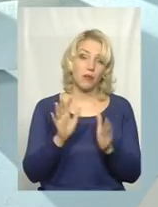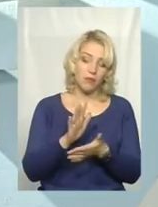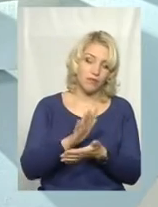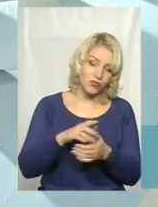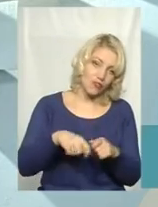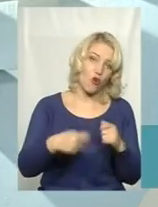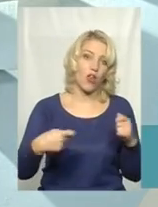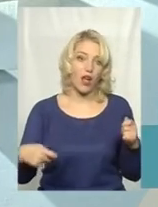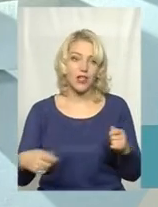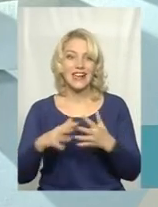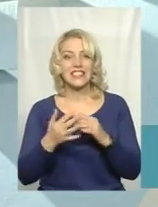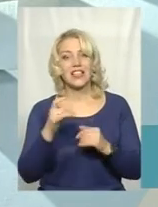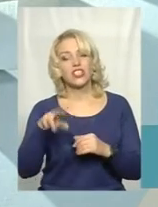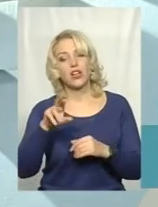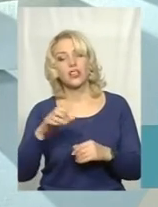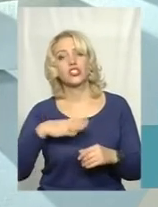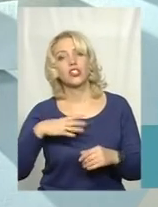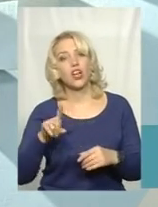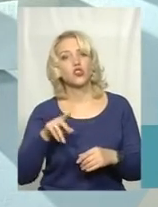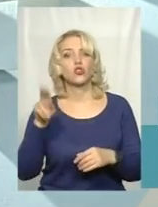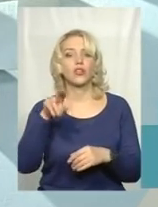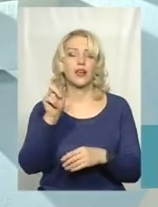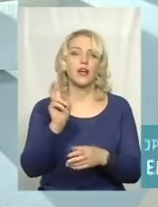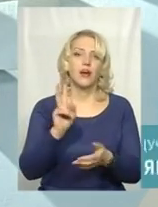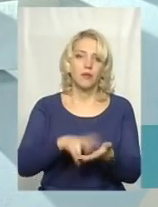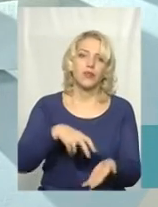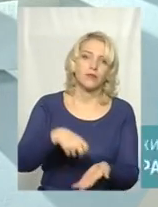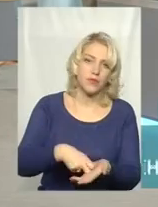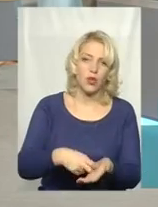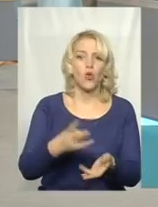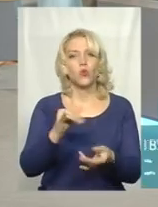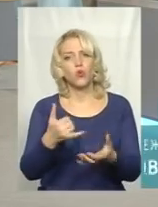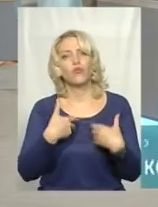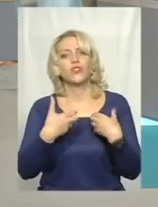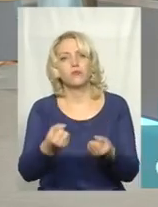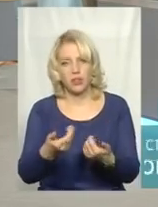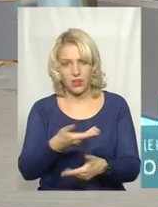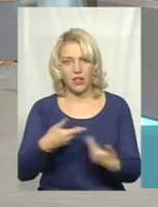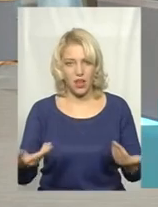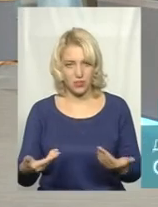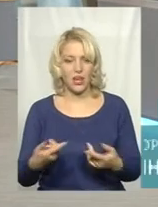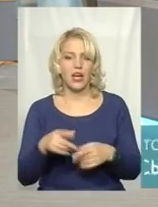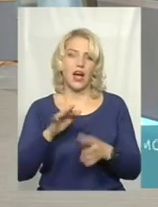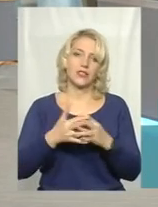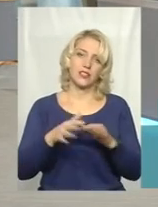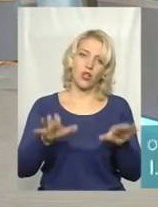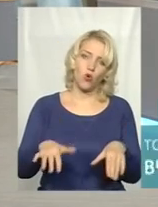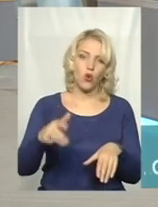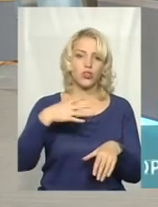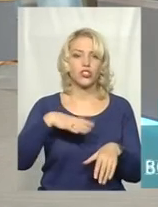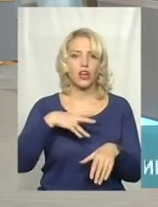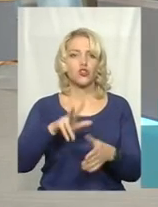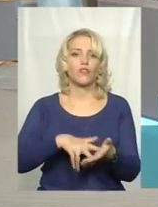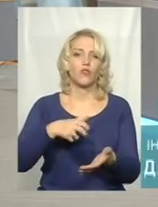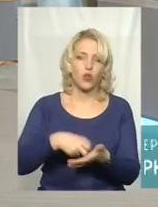зволікання, селищна рада чекає, що до них прийдуть, вклоняться і скажуть, ну от візьміть нас. Сільські голови чекають, що вклониться